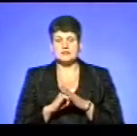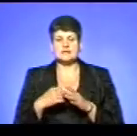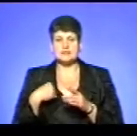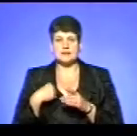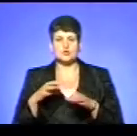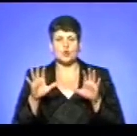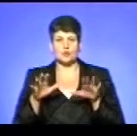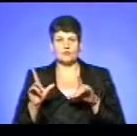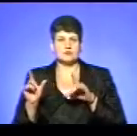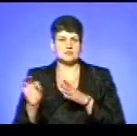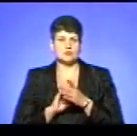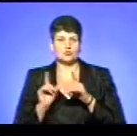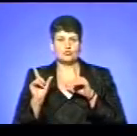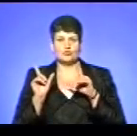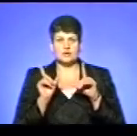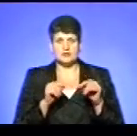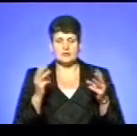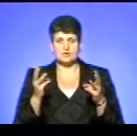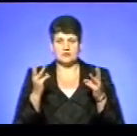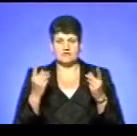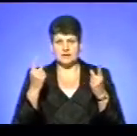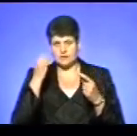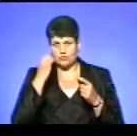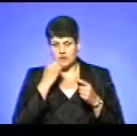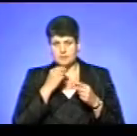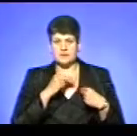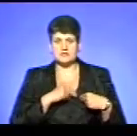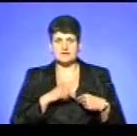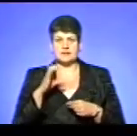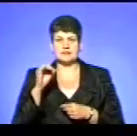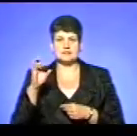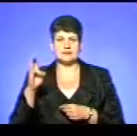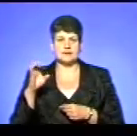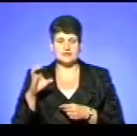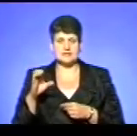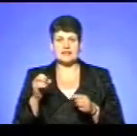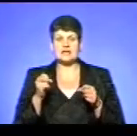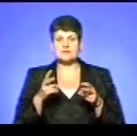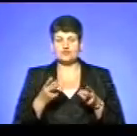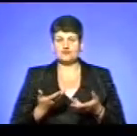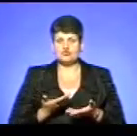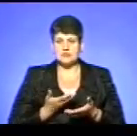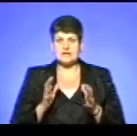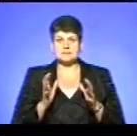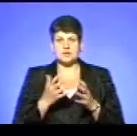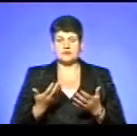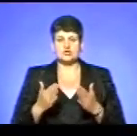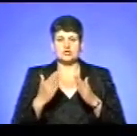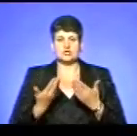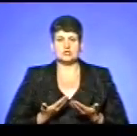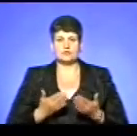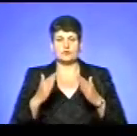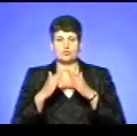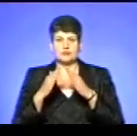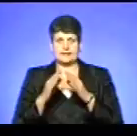негайно вирушили на місце пожежі. Величезна подяка працівникам служби ДСНС, які, ризикуючи життям, зберегли житлові будинки